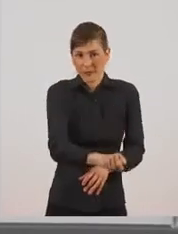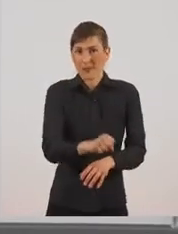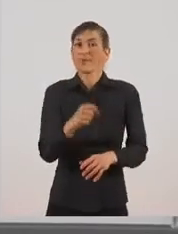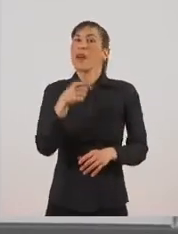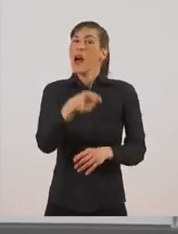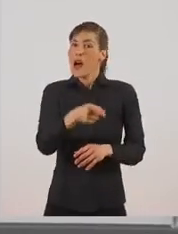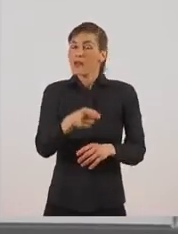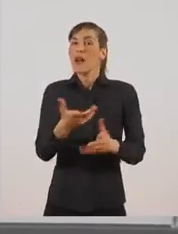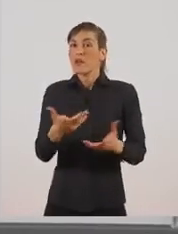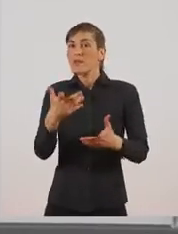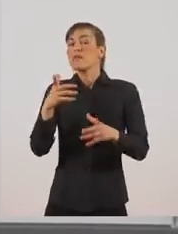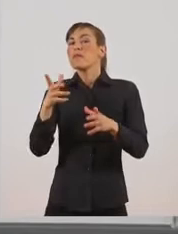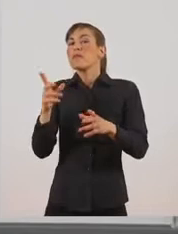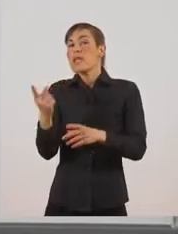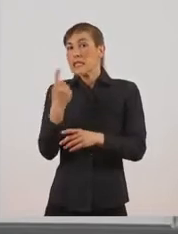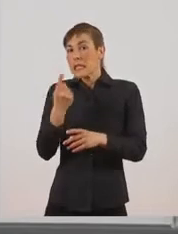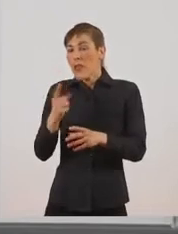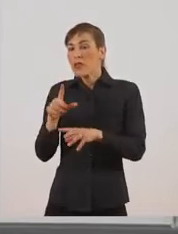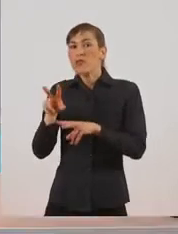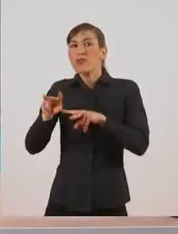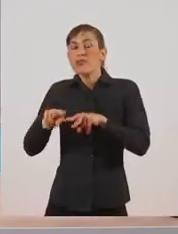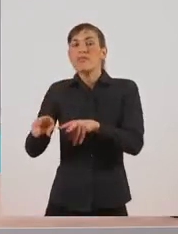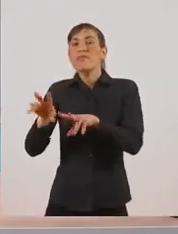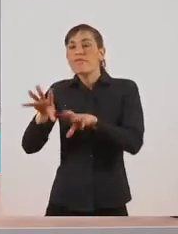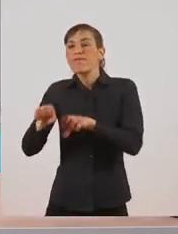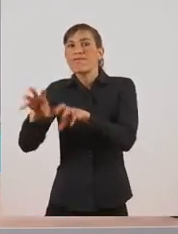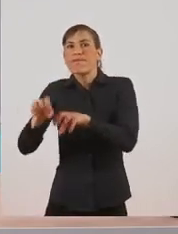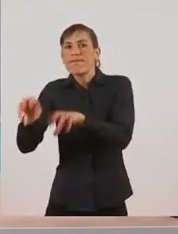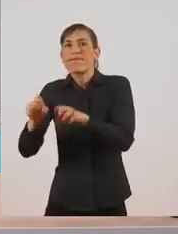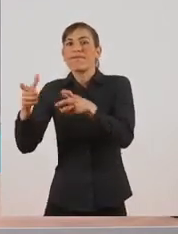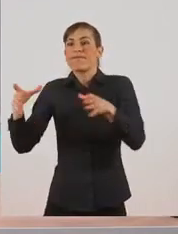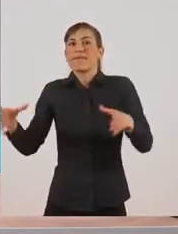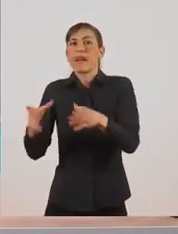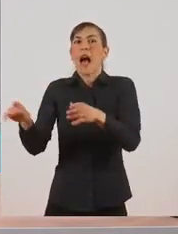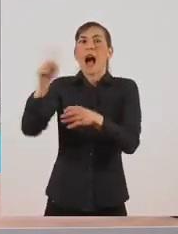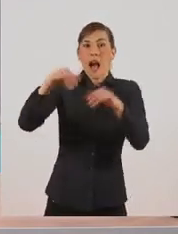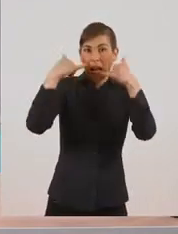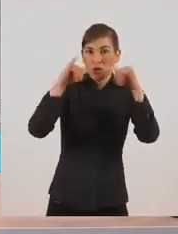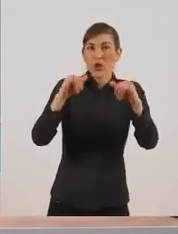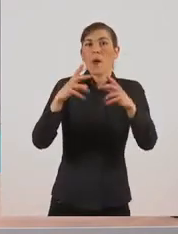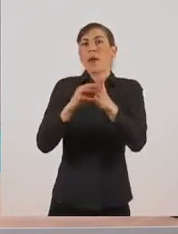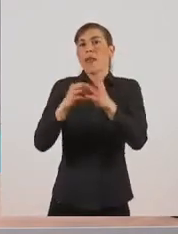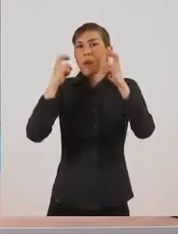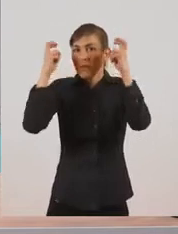τον θεωρούσαν επικίνδυνο ζώο και τον σκότωναν. Γι' αυτό και είπαμε ότι ο λύκος πλέον προστατεύεται.